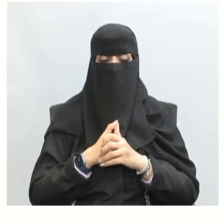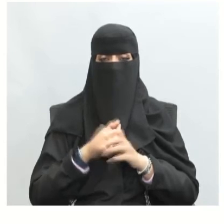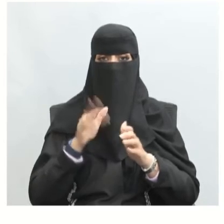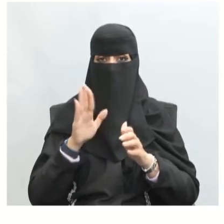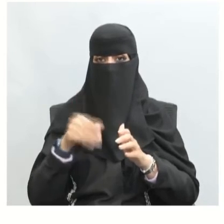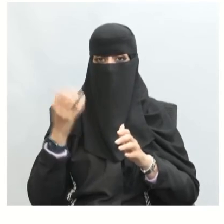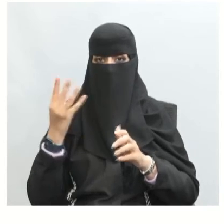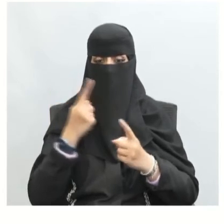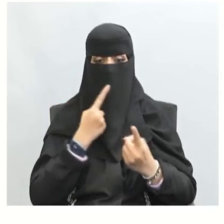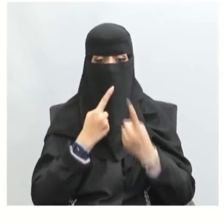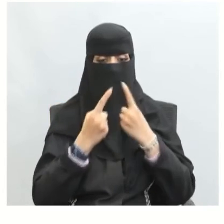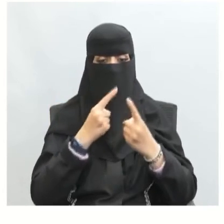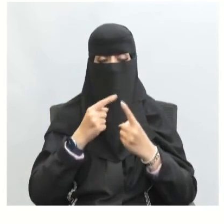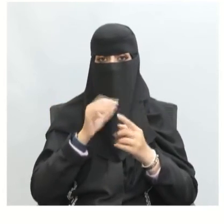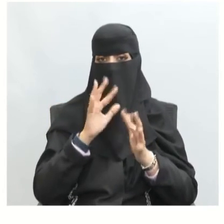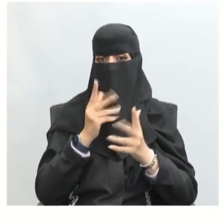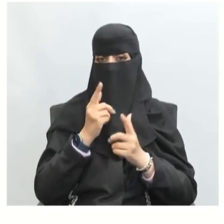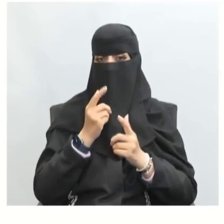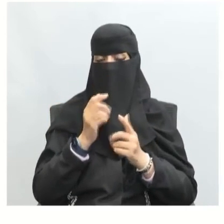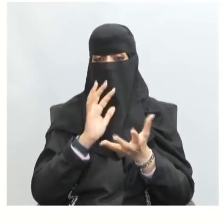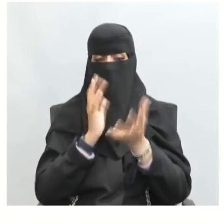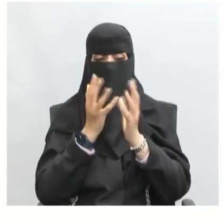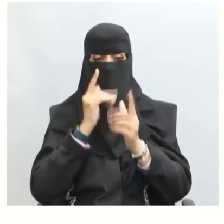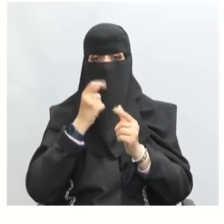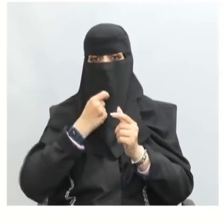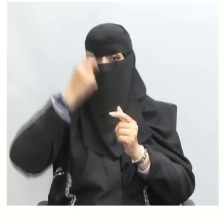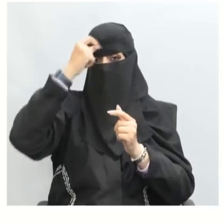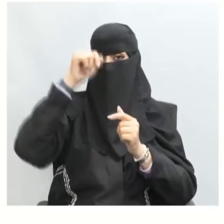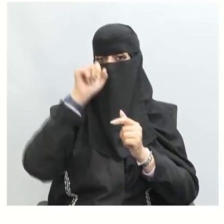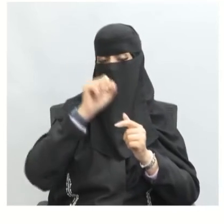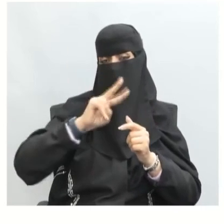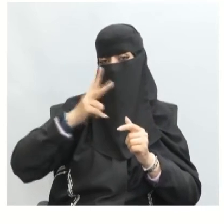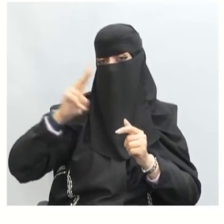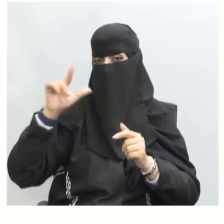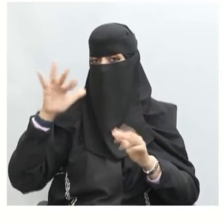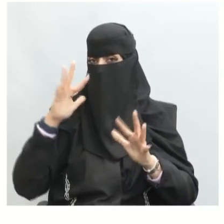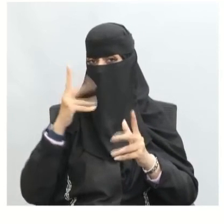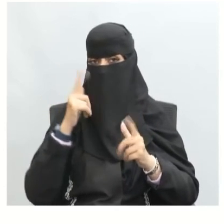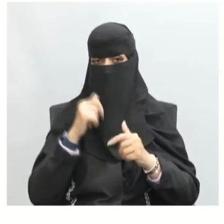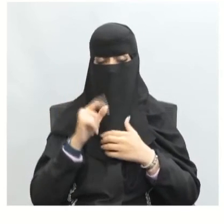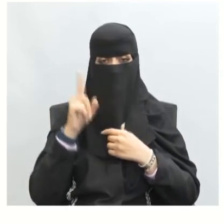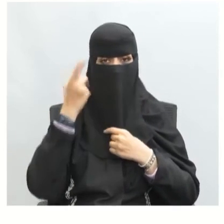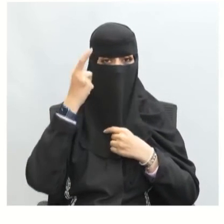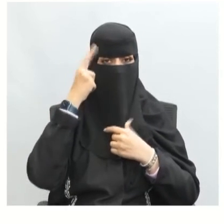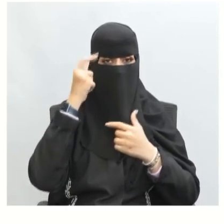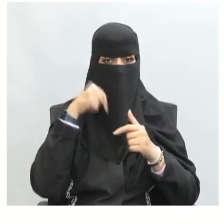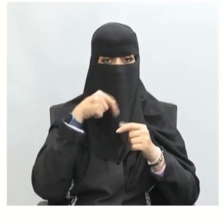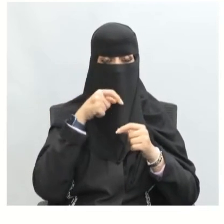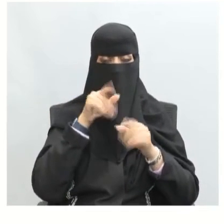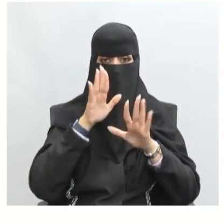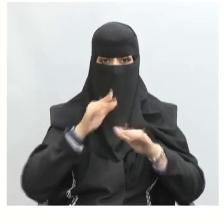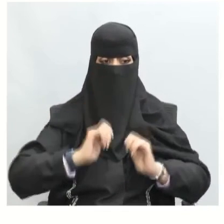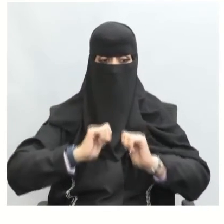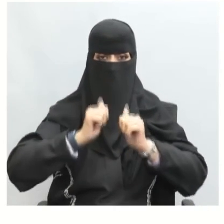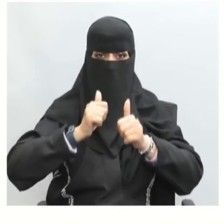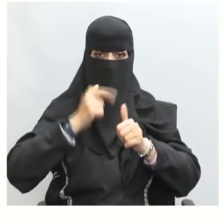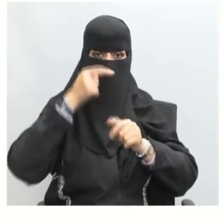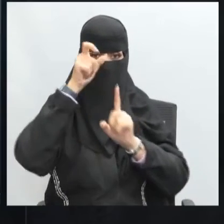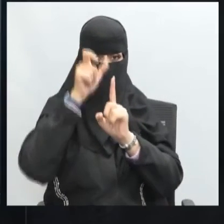للحوار سمات متعددة فما هي؟ لكي يصبح